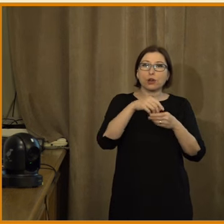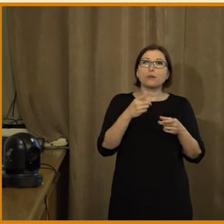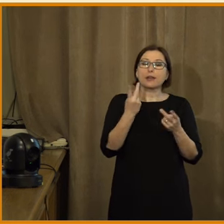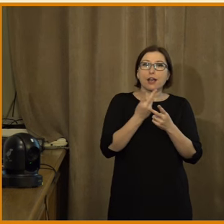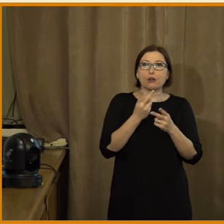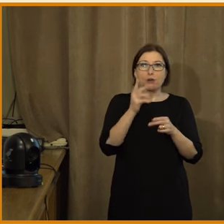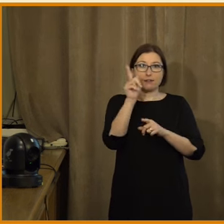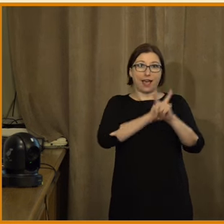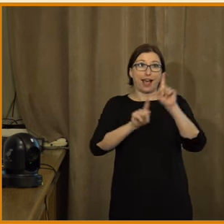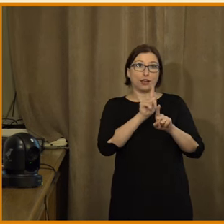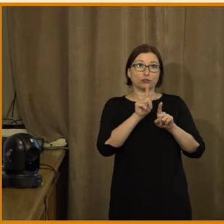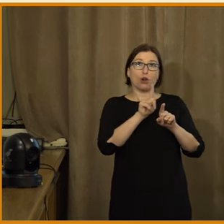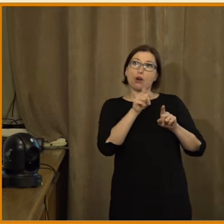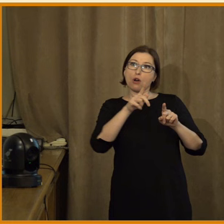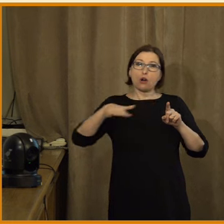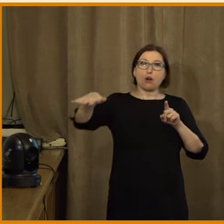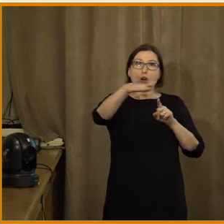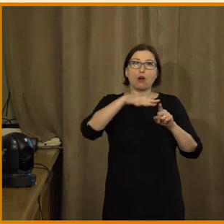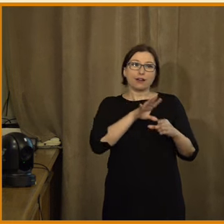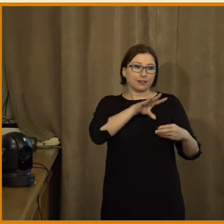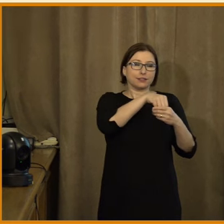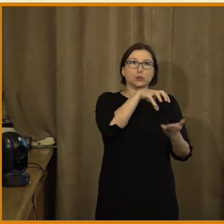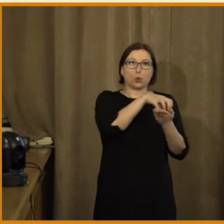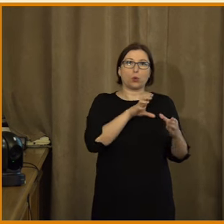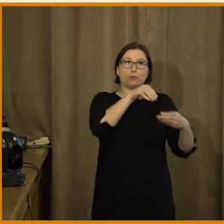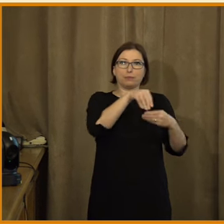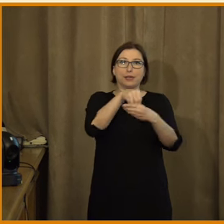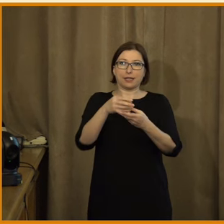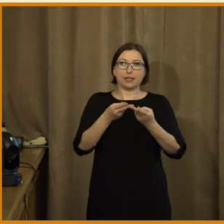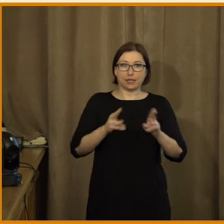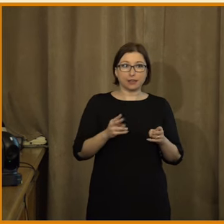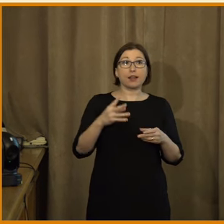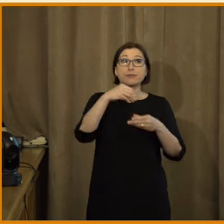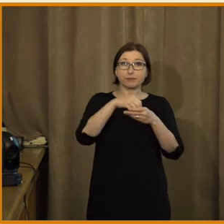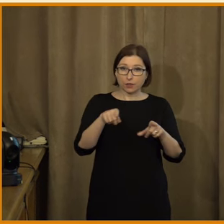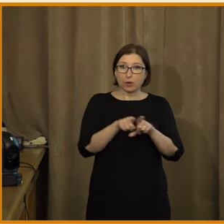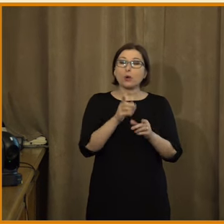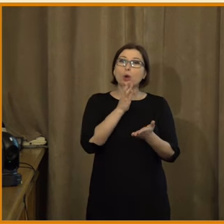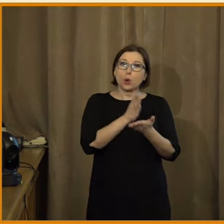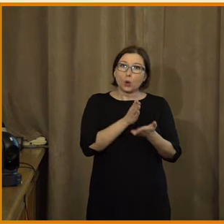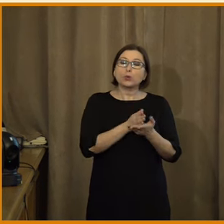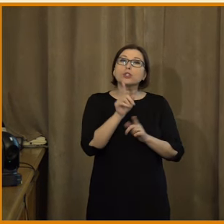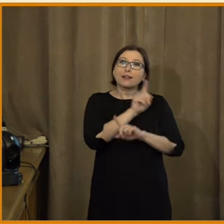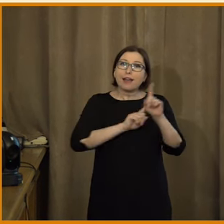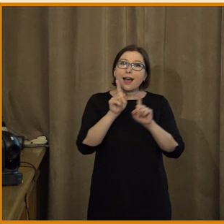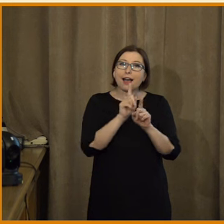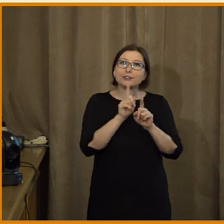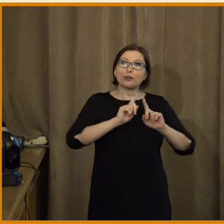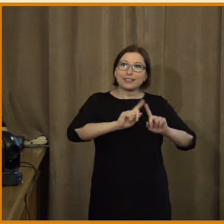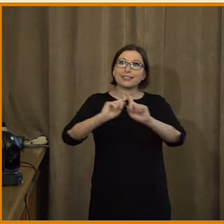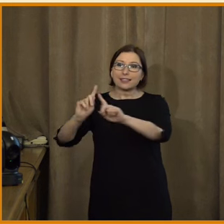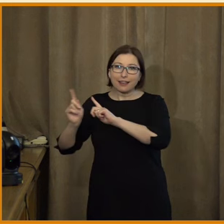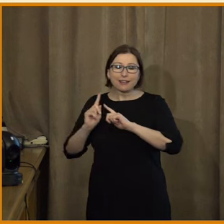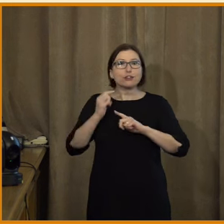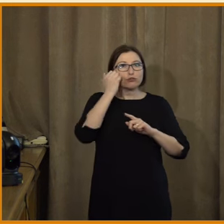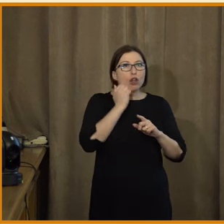názoru. A teď si teda tady nebavím o tom, co je pravda, co není pravda, bavím se o tom názorovém vymezení, tom, že pro spoustu lidí to